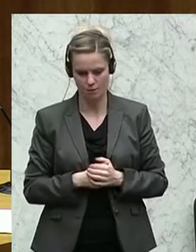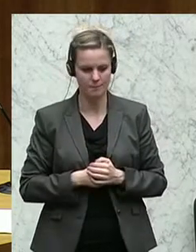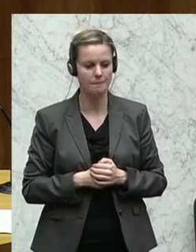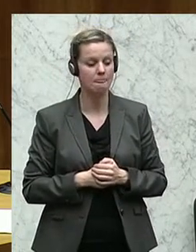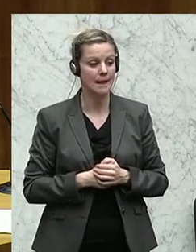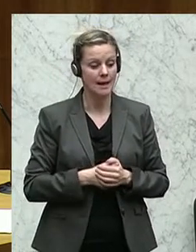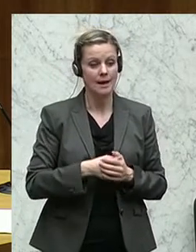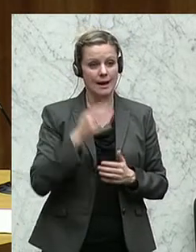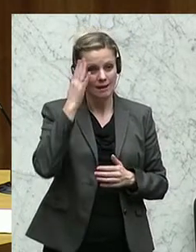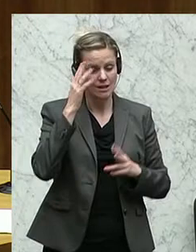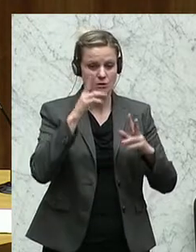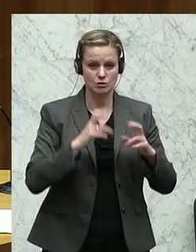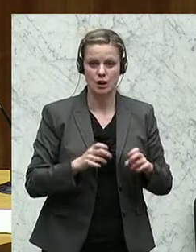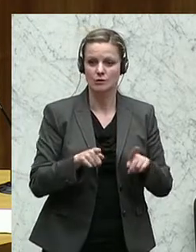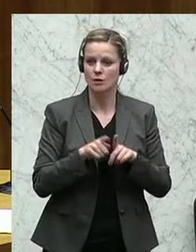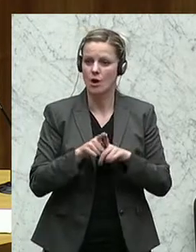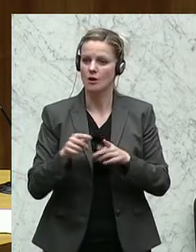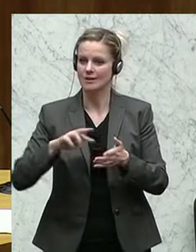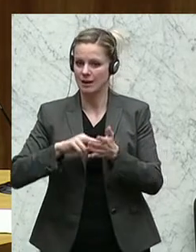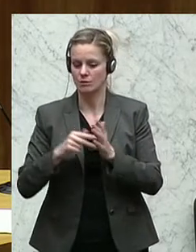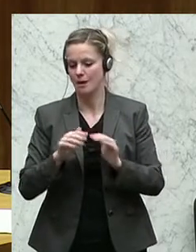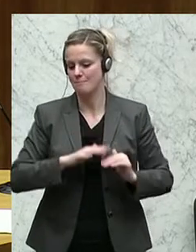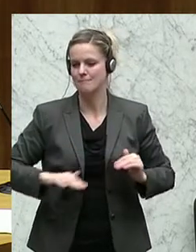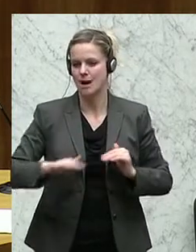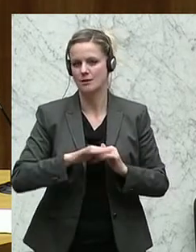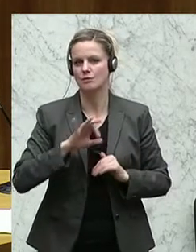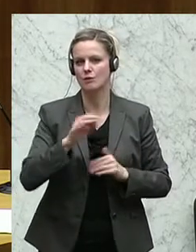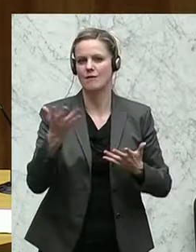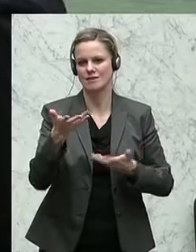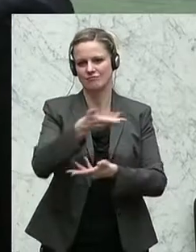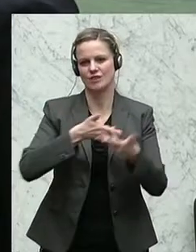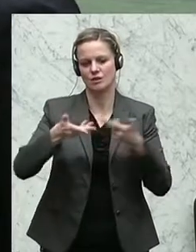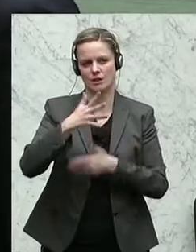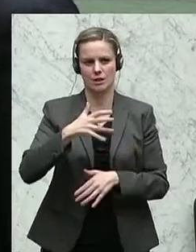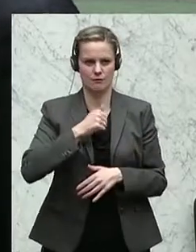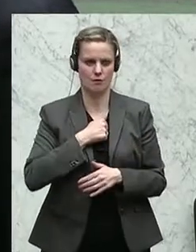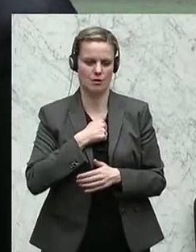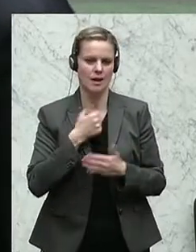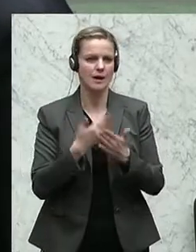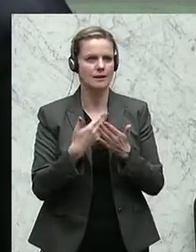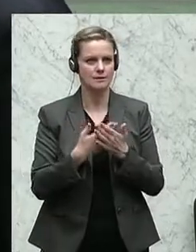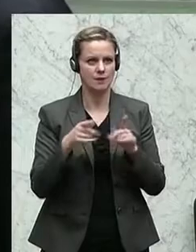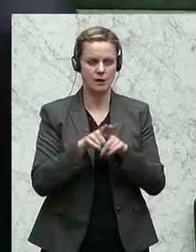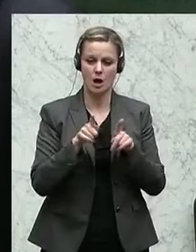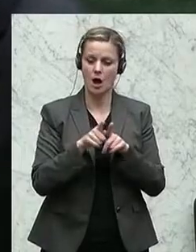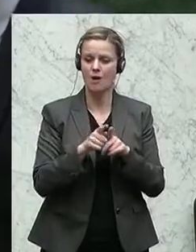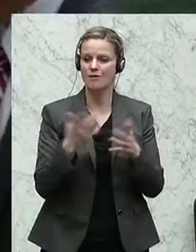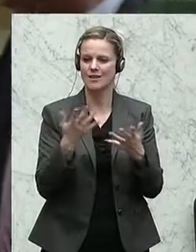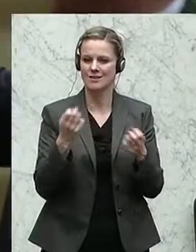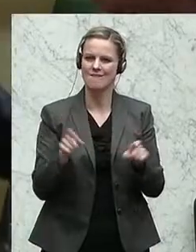Technologie bilden die Basis wirtschaftlichen Erfolgs. So gesehen übernehmen sie auch eine wichtige